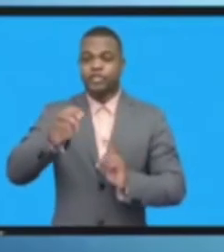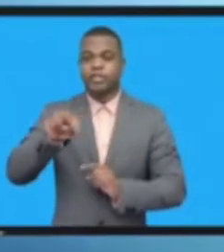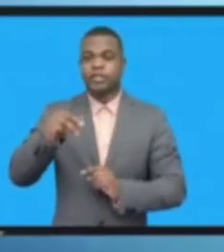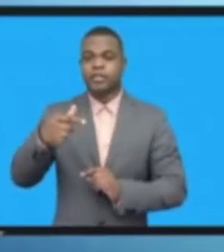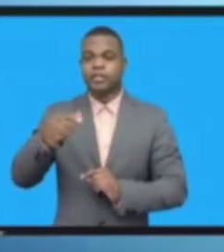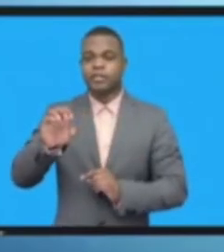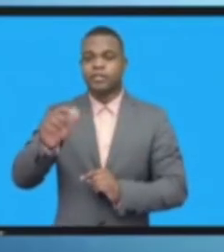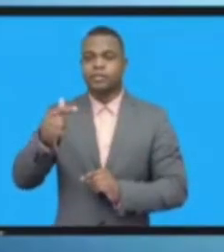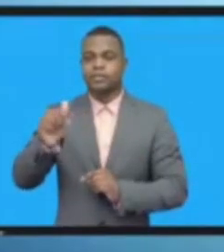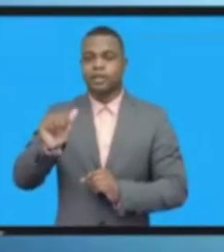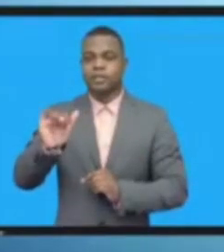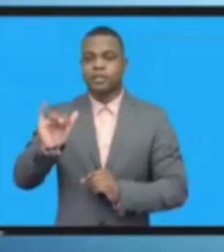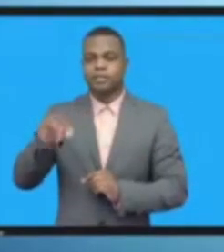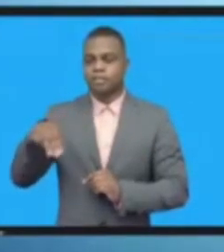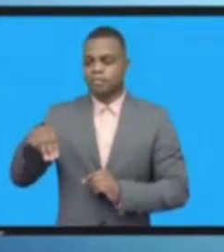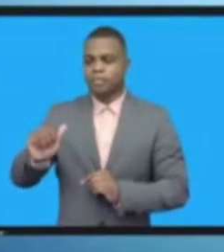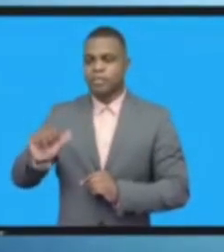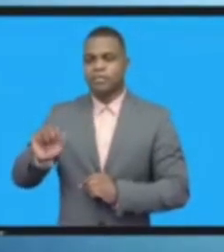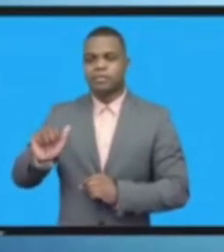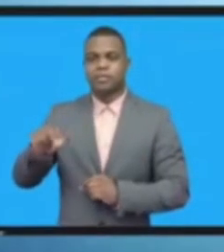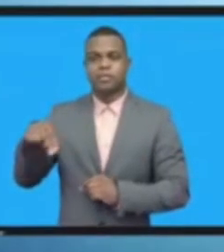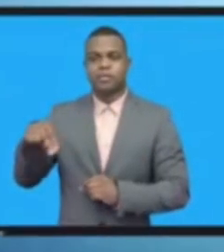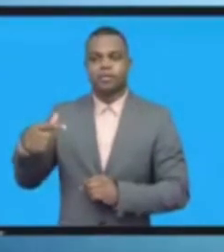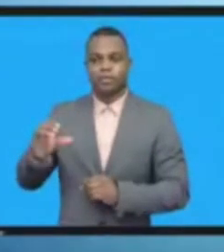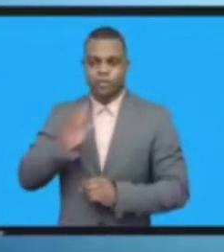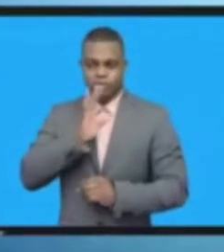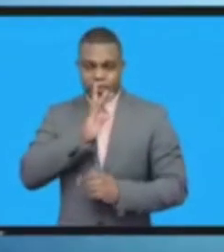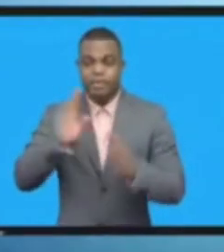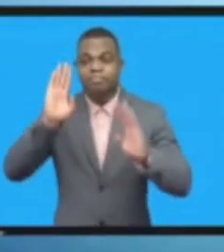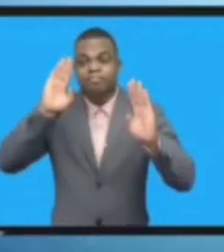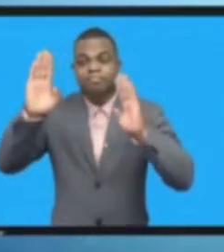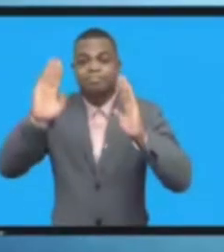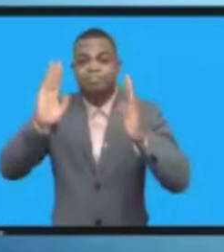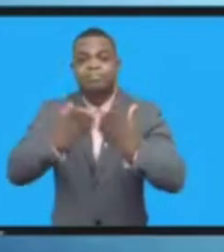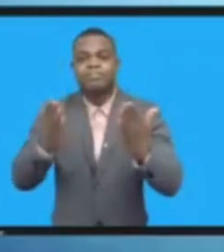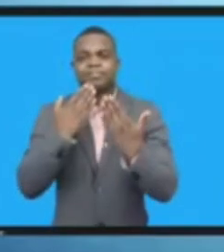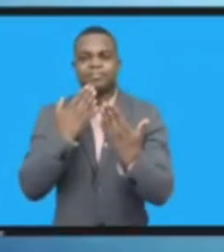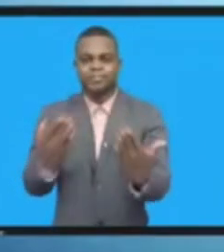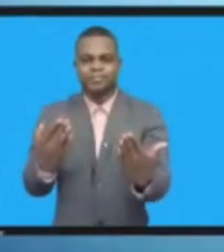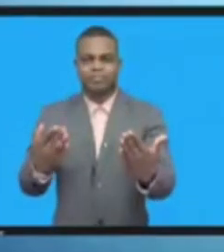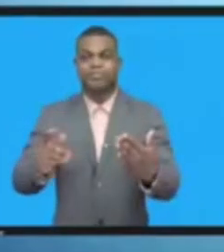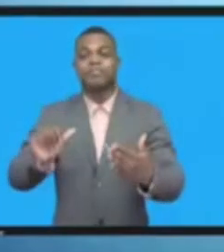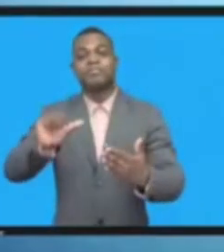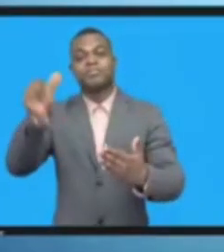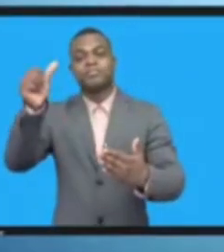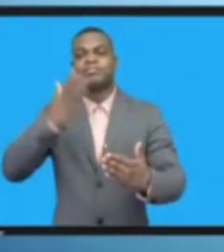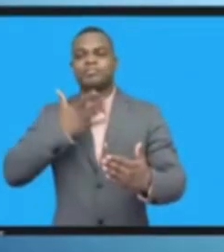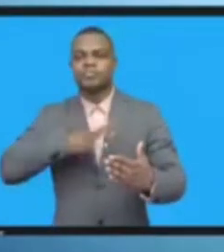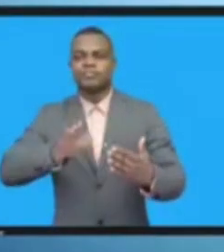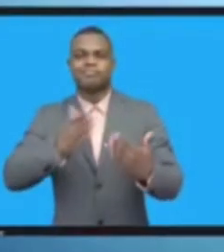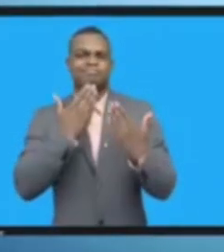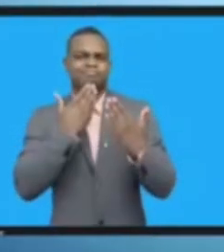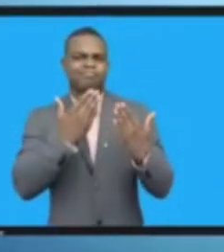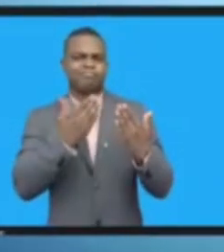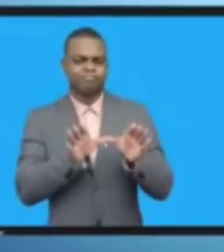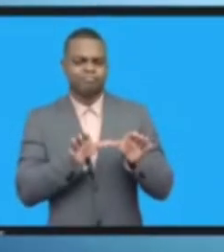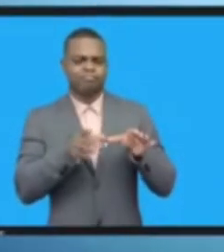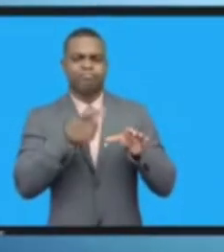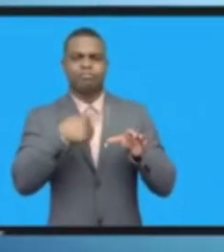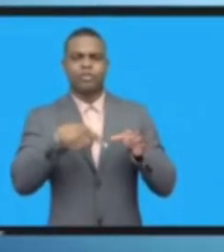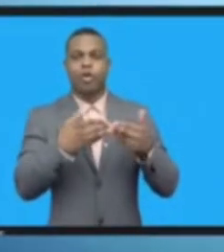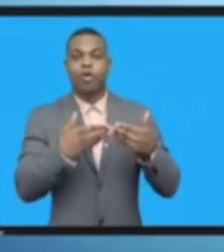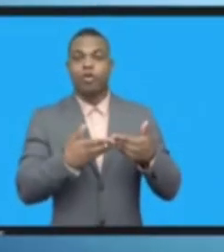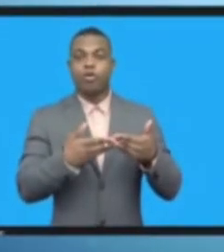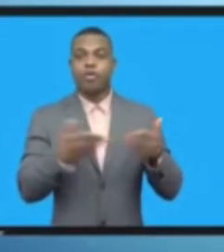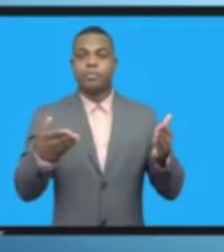جميع المتحدثين في الجلسة الاولى التقدم الى المنصة واعتقد انه يوجد متحدث او